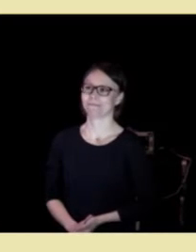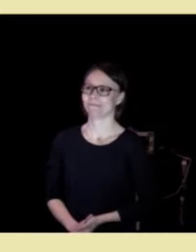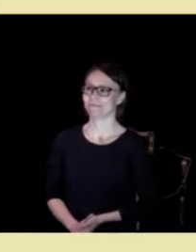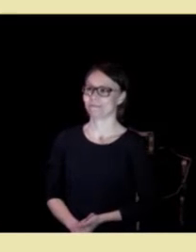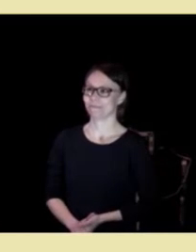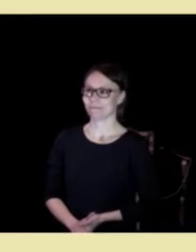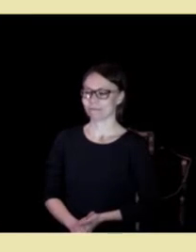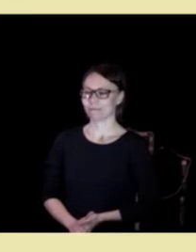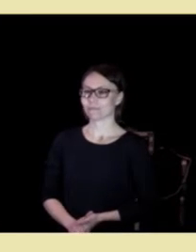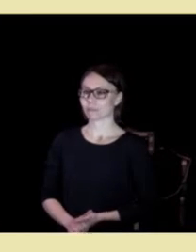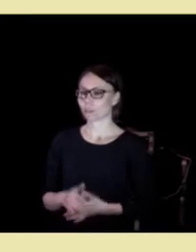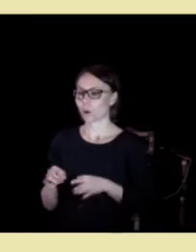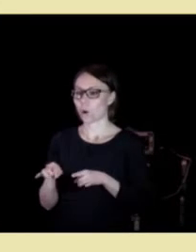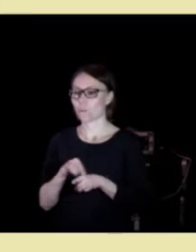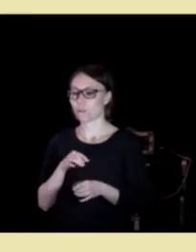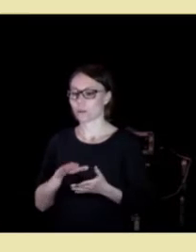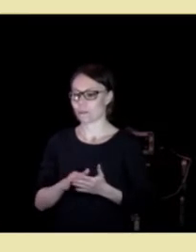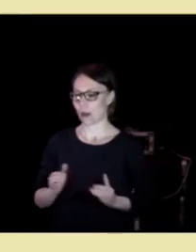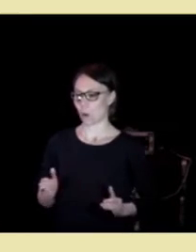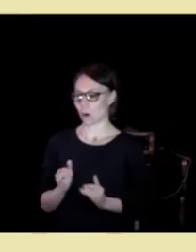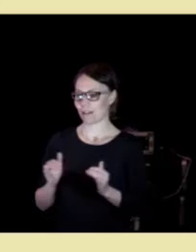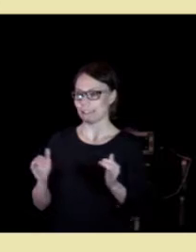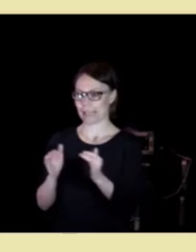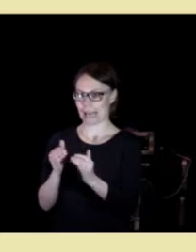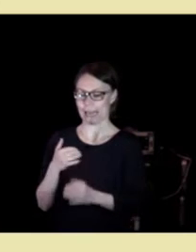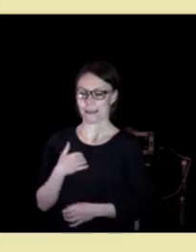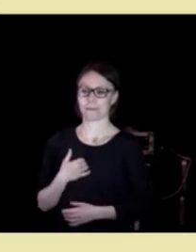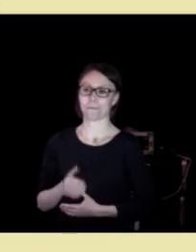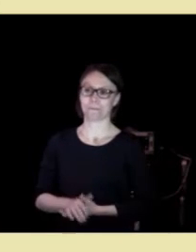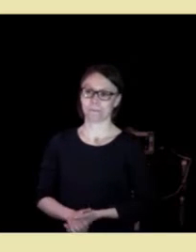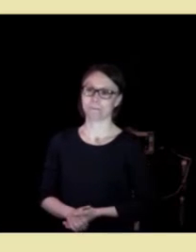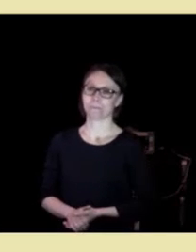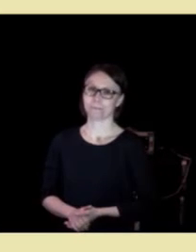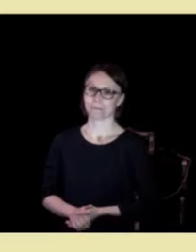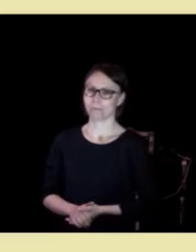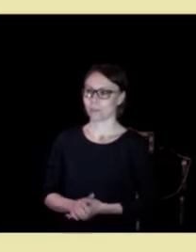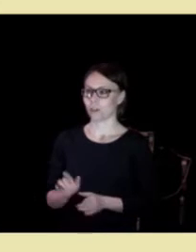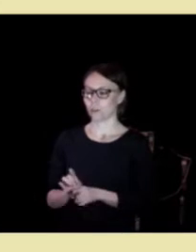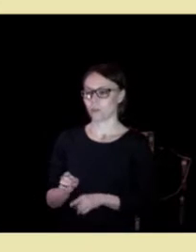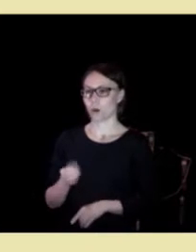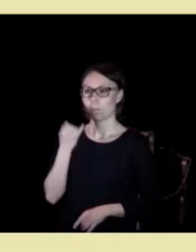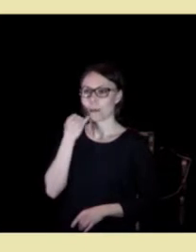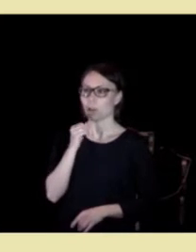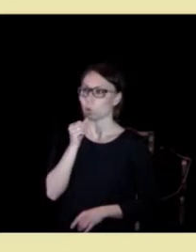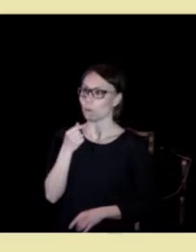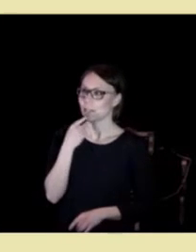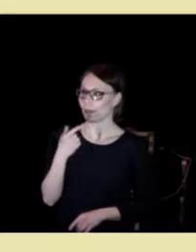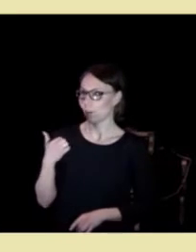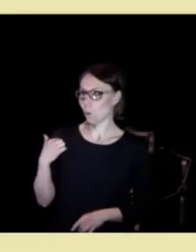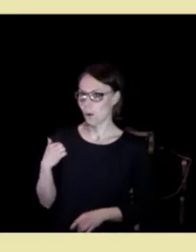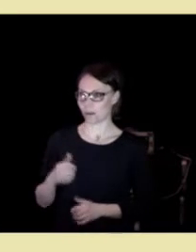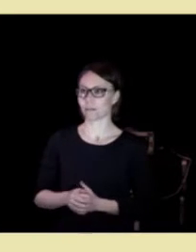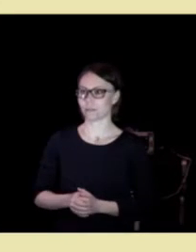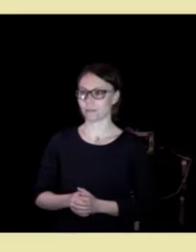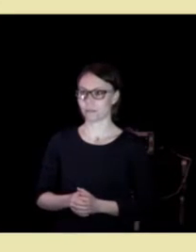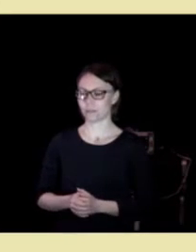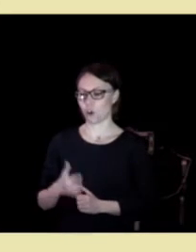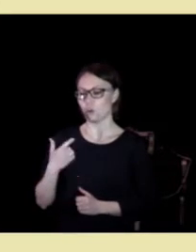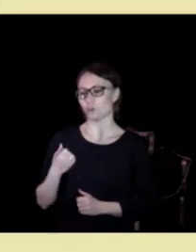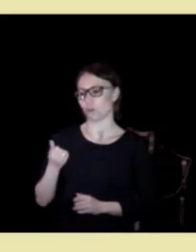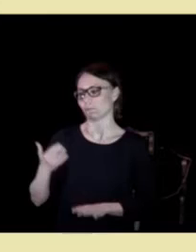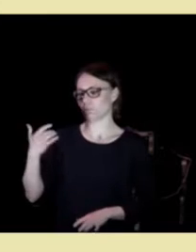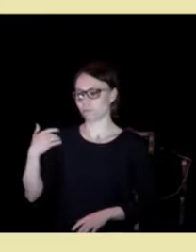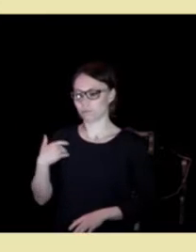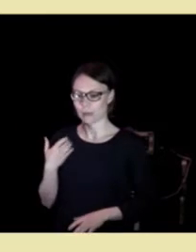Og la meg da begynne med organiseringen. Som Jan Tore sa i går, så for 70 år siden